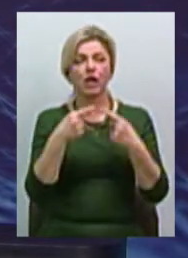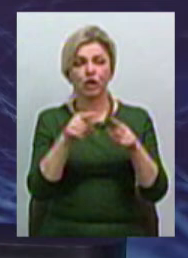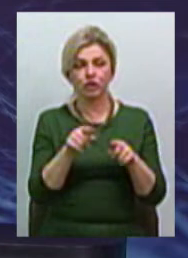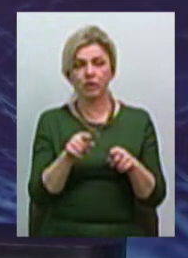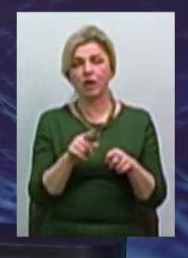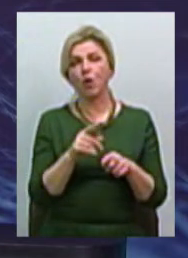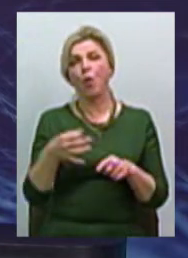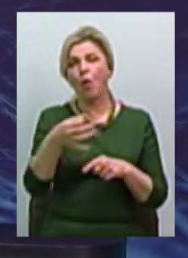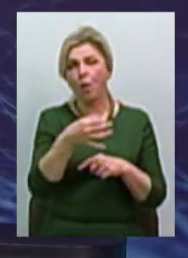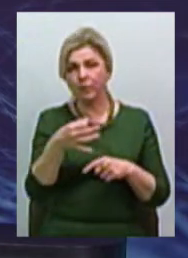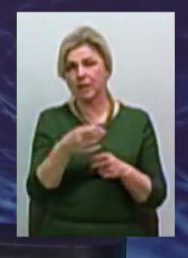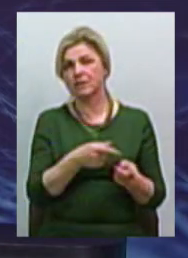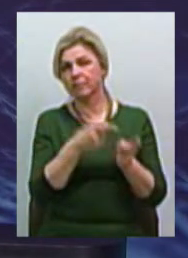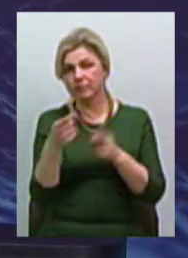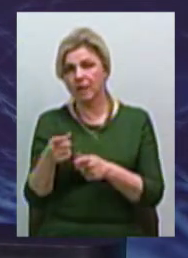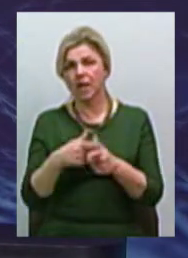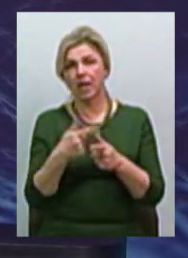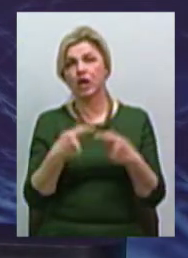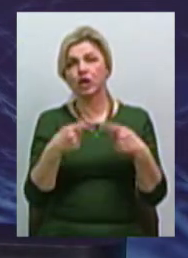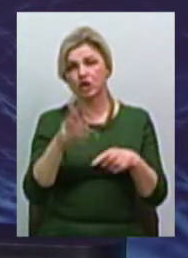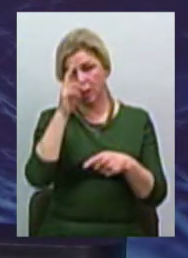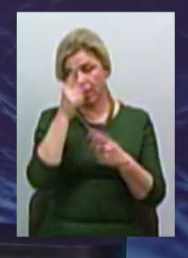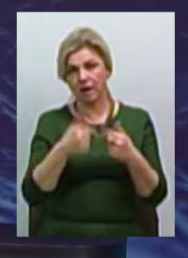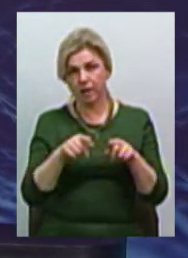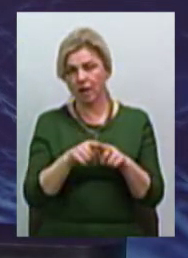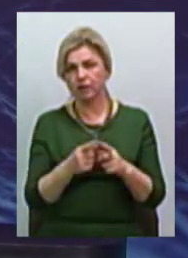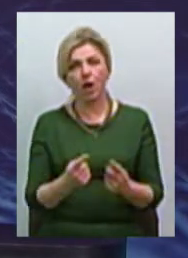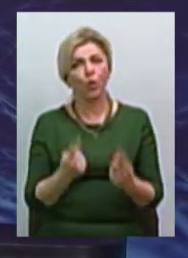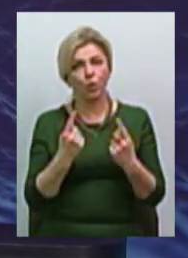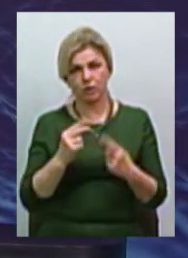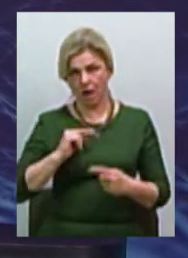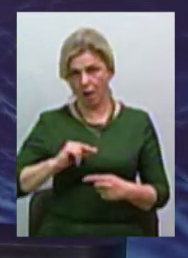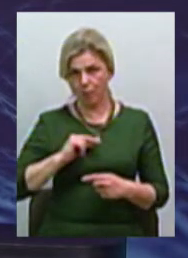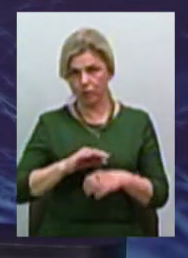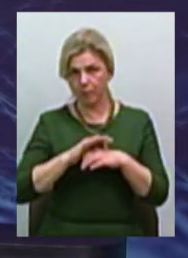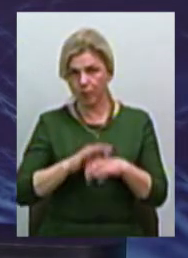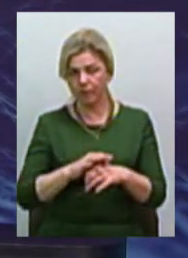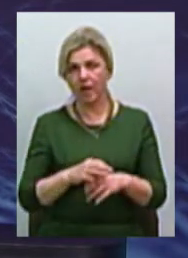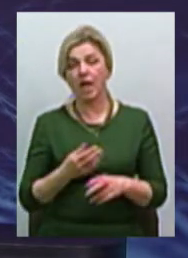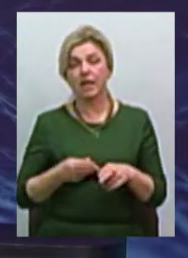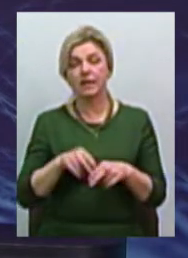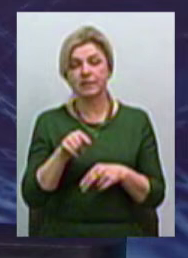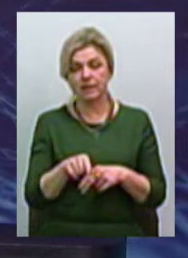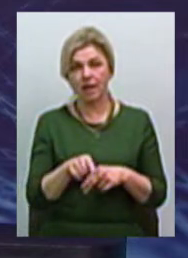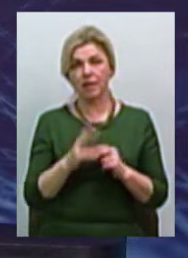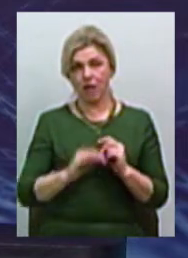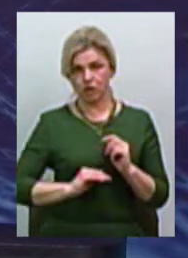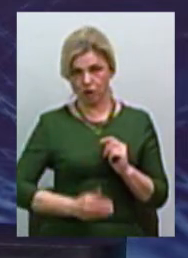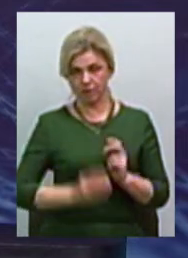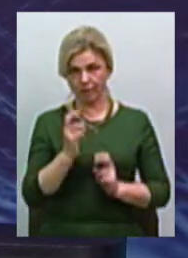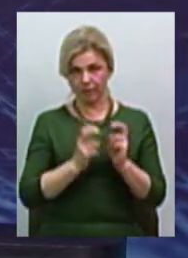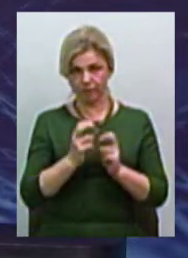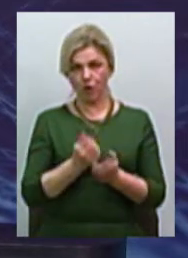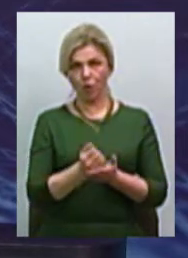переїхали області або навіть до іншої країни. Тобто, грандіозна робота. І саме ця робота на приватному підприємстві